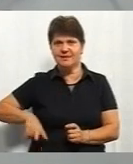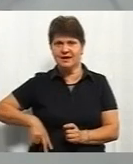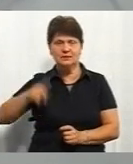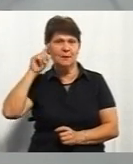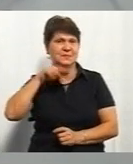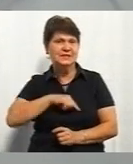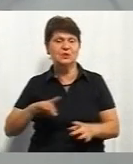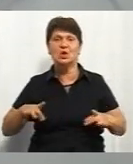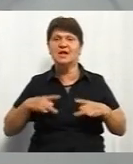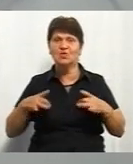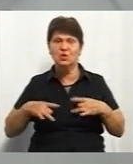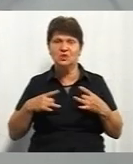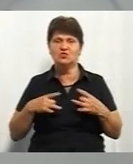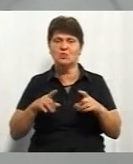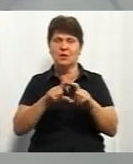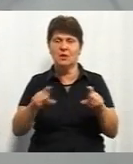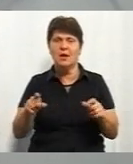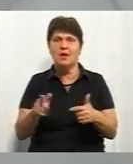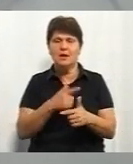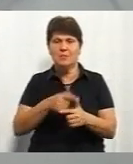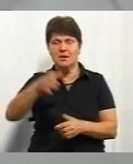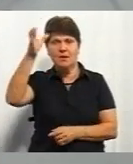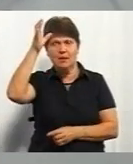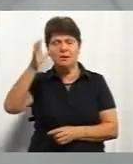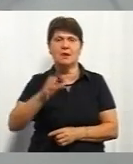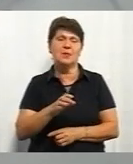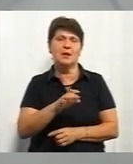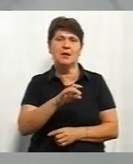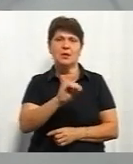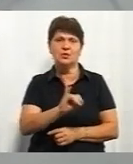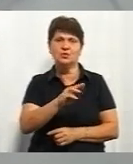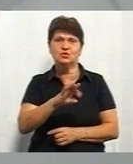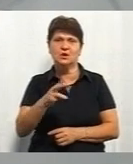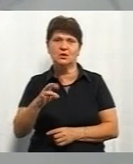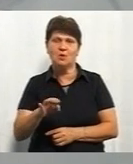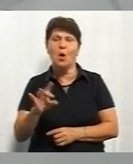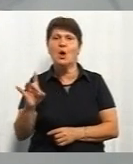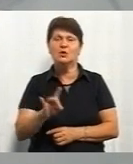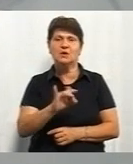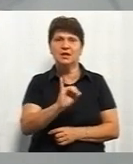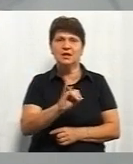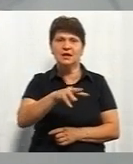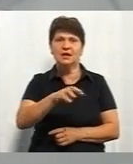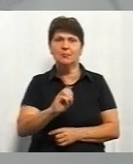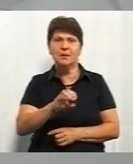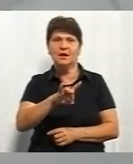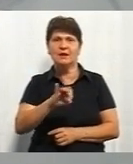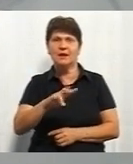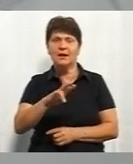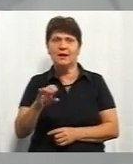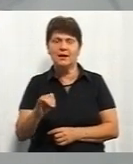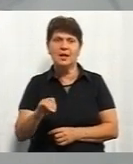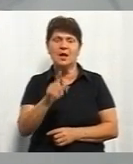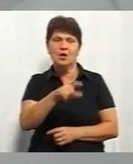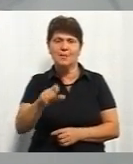психоневрологічної лікарні імені Академіка Ющенка, Руслан Імерелі – президент Всеукраїнської громадської організації осіб з інвалідністю